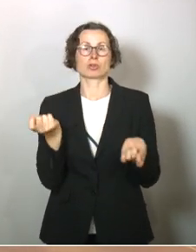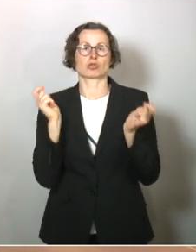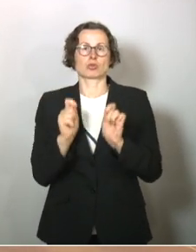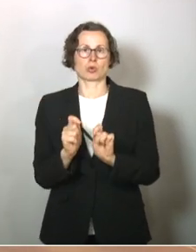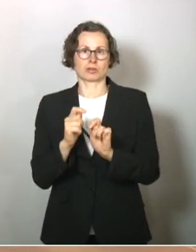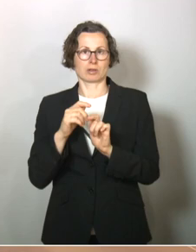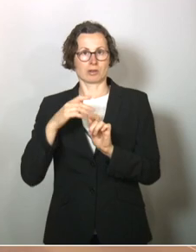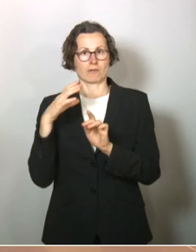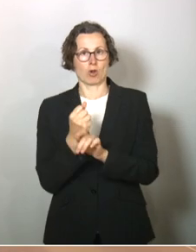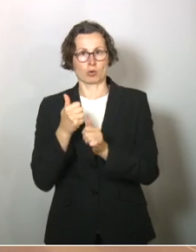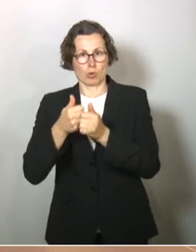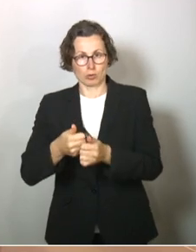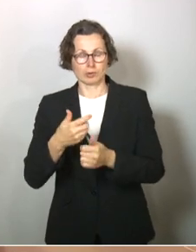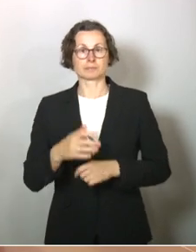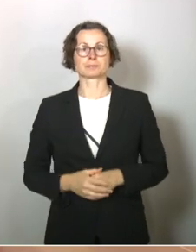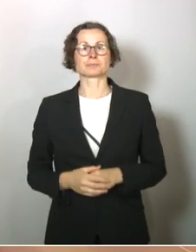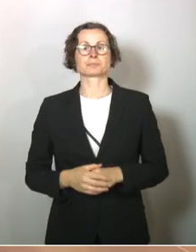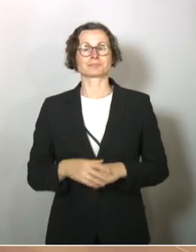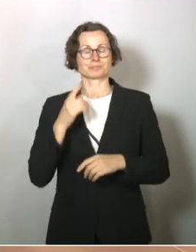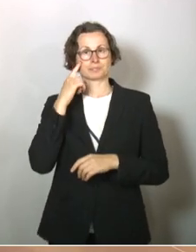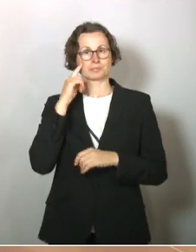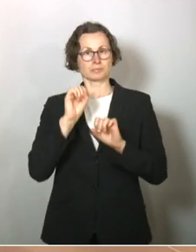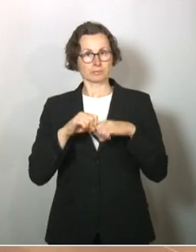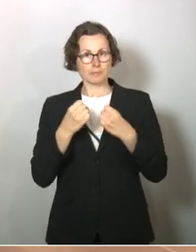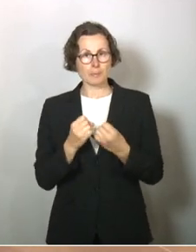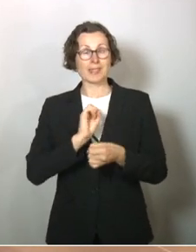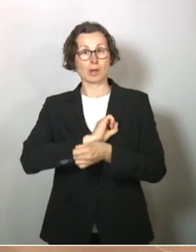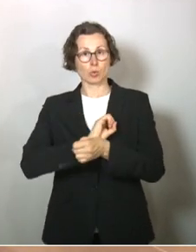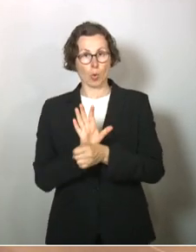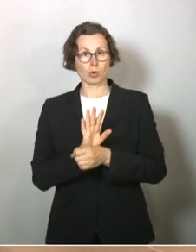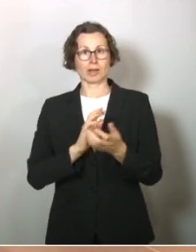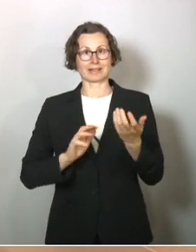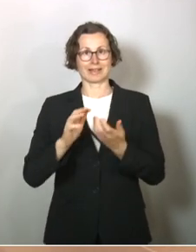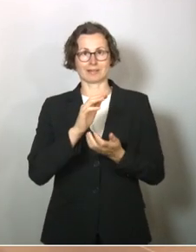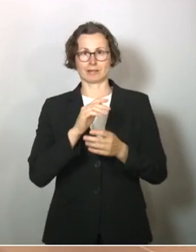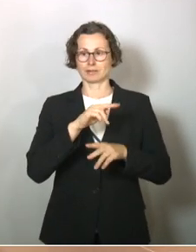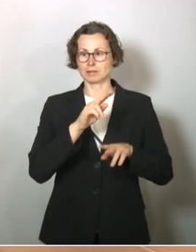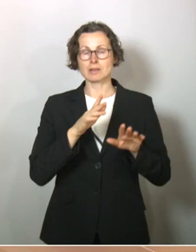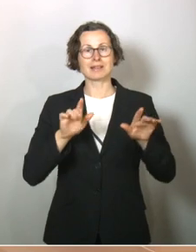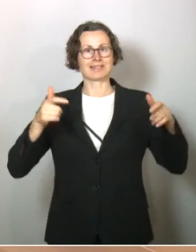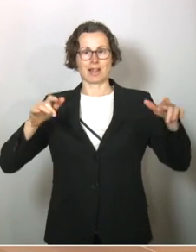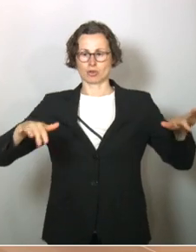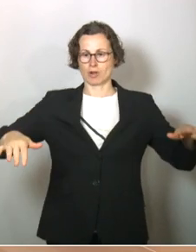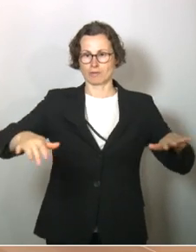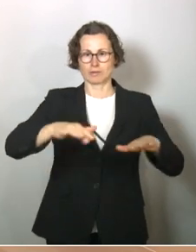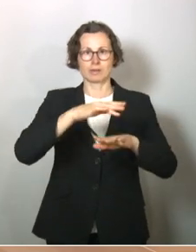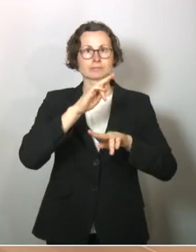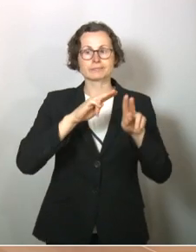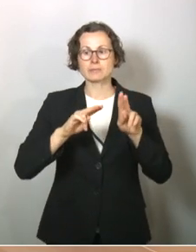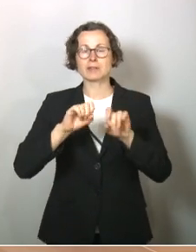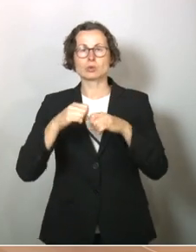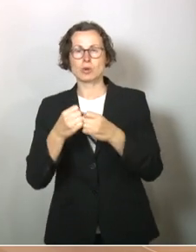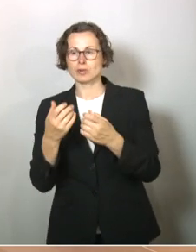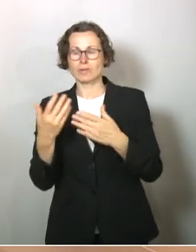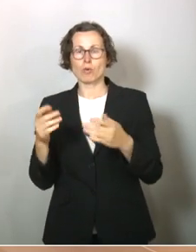eine Situation, dass in der Corona-Krise die Sollbruchstellen, die verletzlichen Teile unserer Gesellschaft deutlich